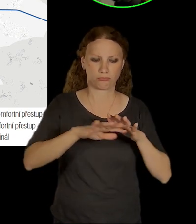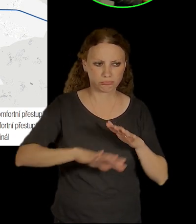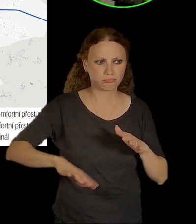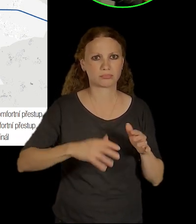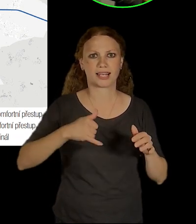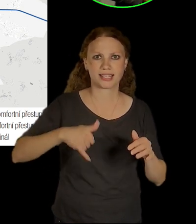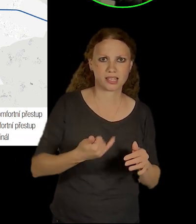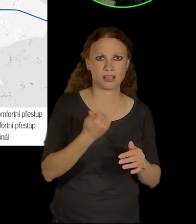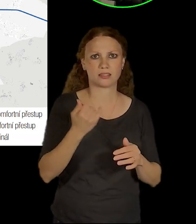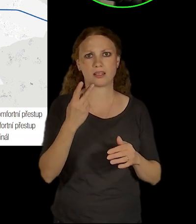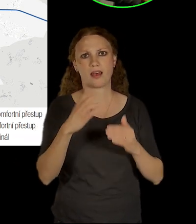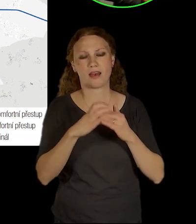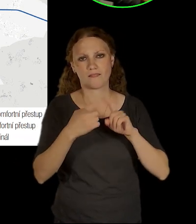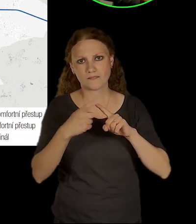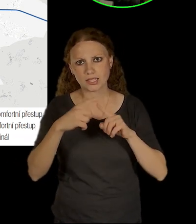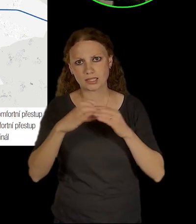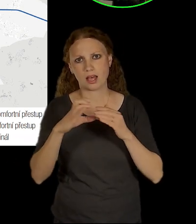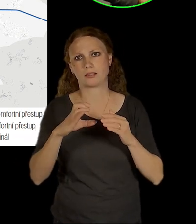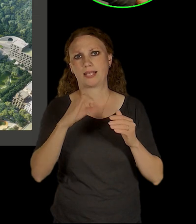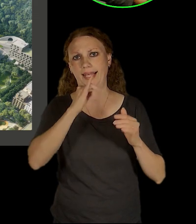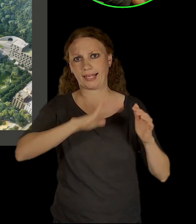a dále na jich.